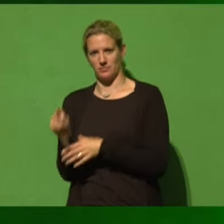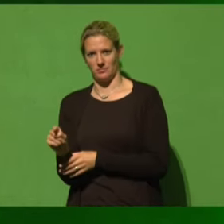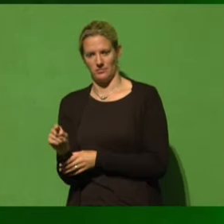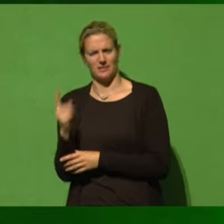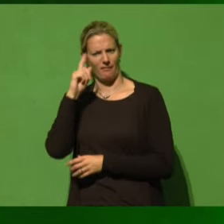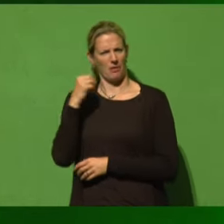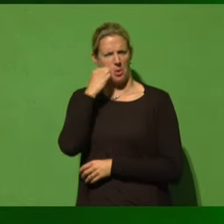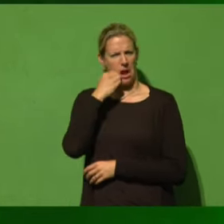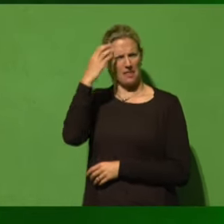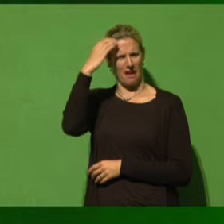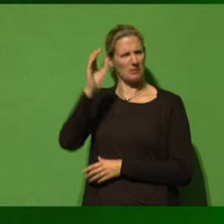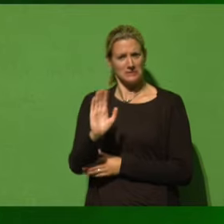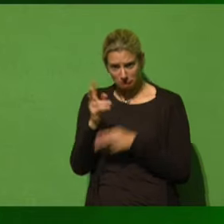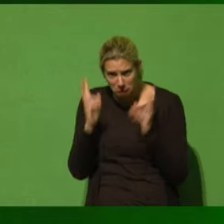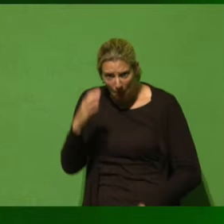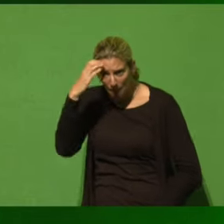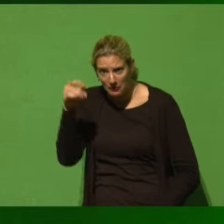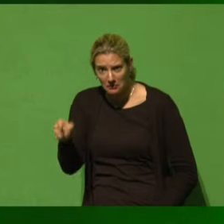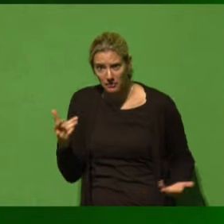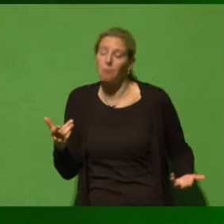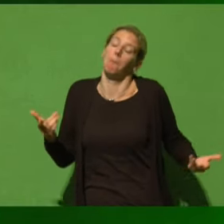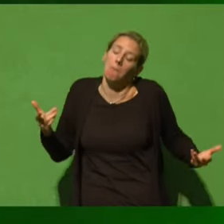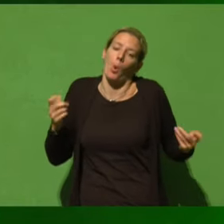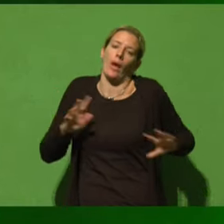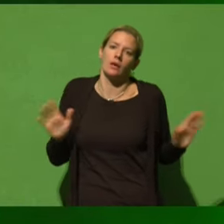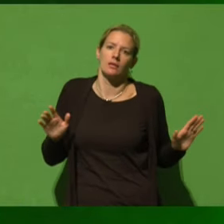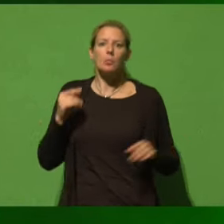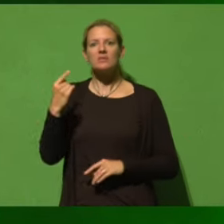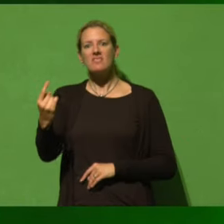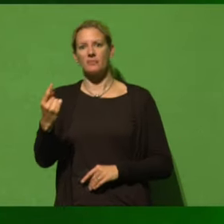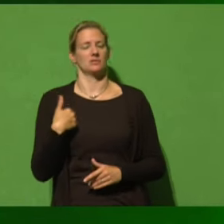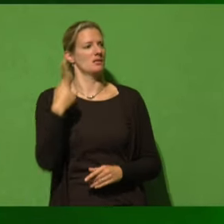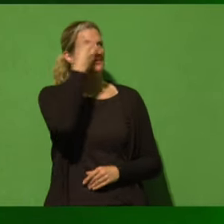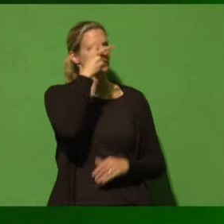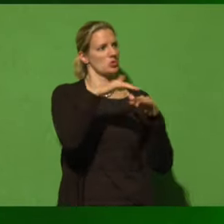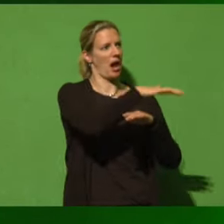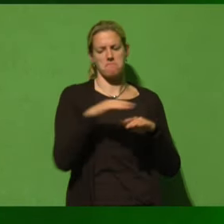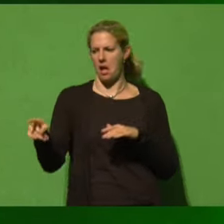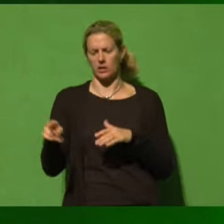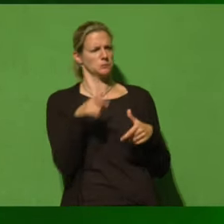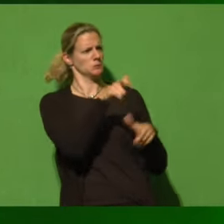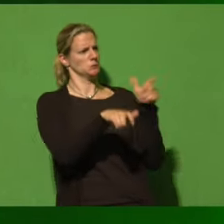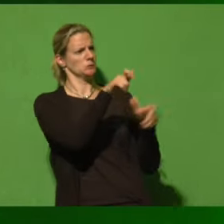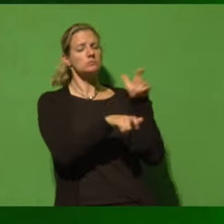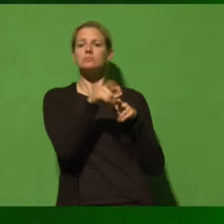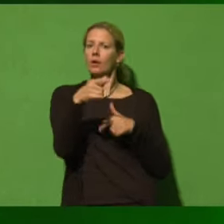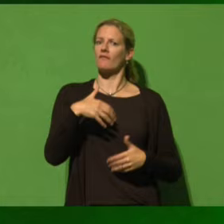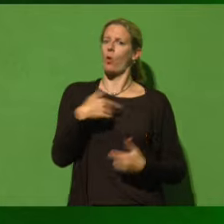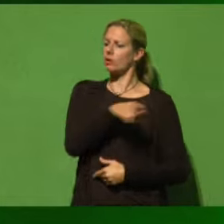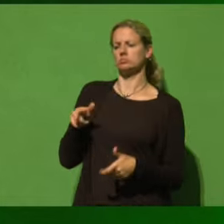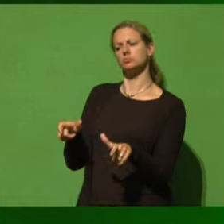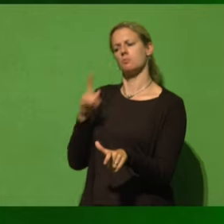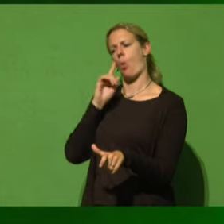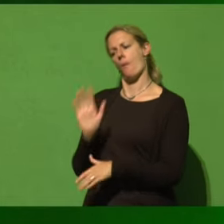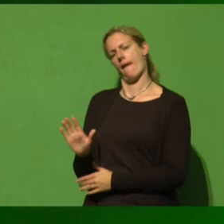ein echter Prinz, wenn ein Prinz gegen einen Nationalpark ankämpft. Deshalb bin ich so froh, wenn es euch gelingt, auch in